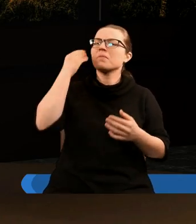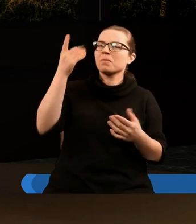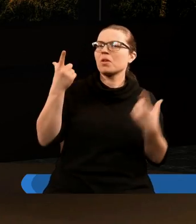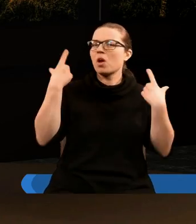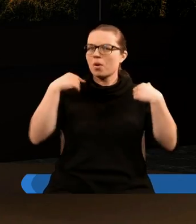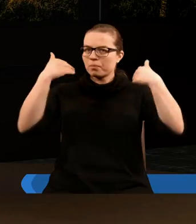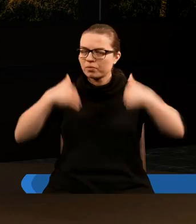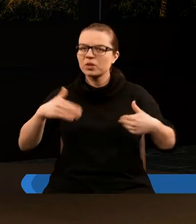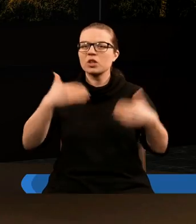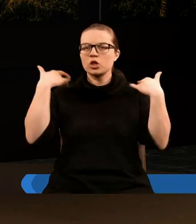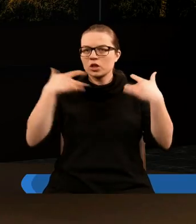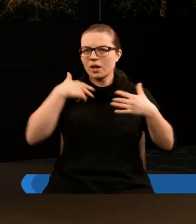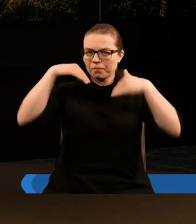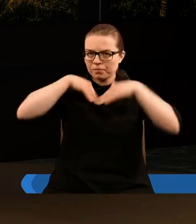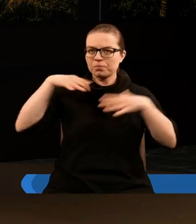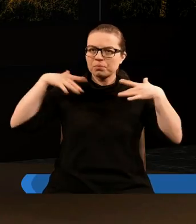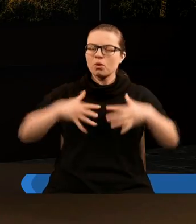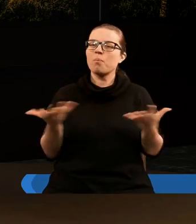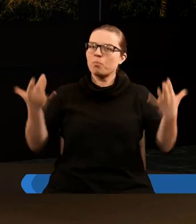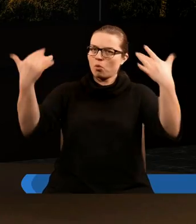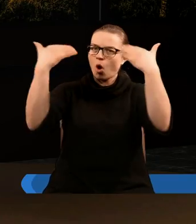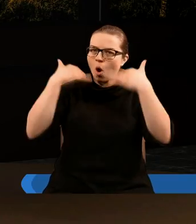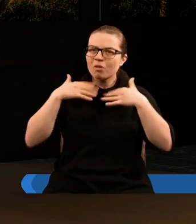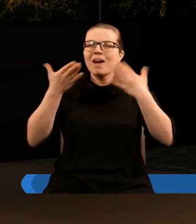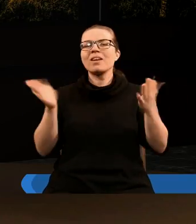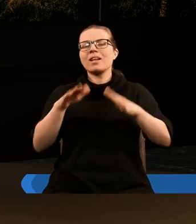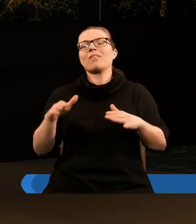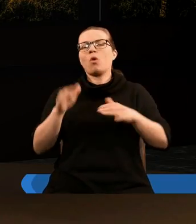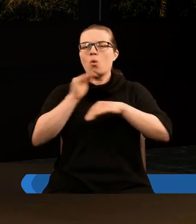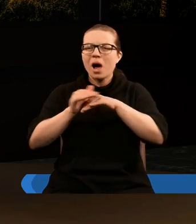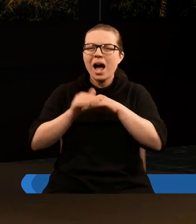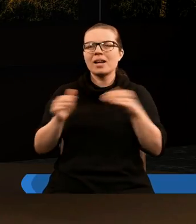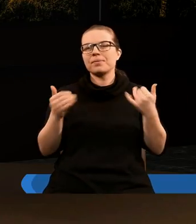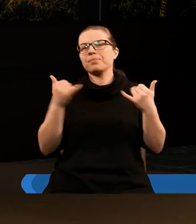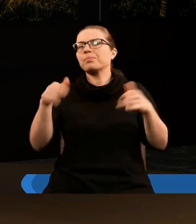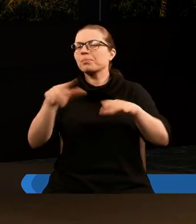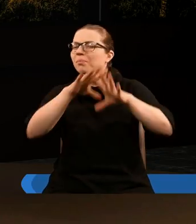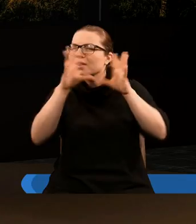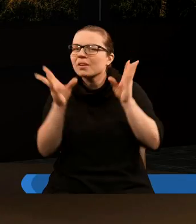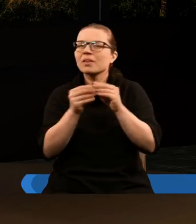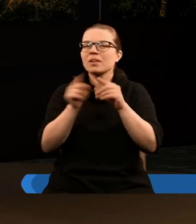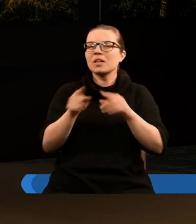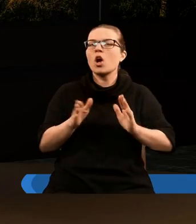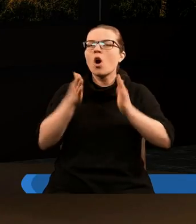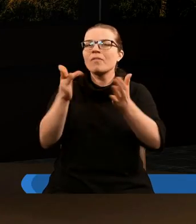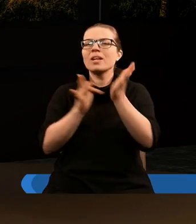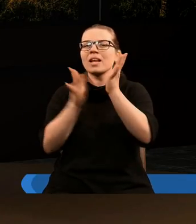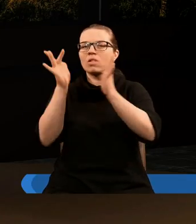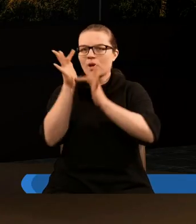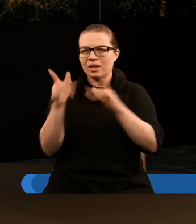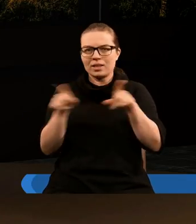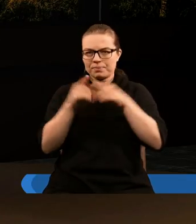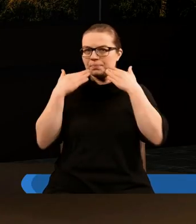obecność w naszym życiu, za Twoje błogosławieństwa, dowody łaski, a przede wszystkim za ofiarę Jezusa